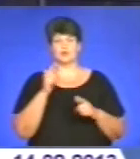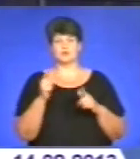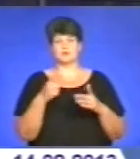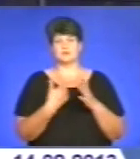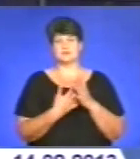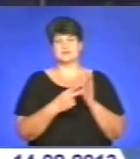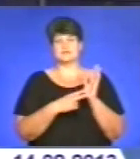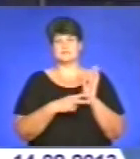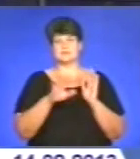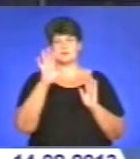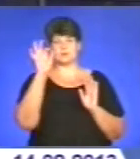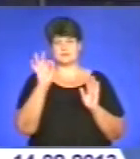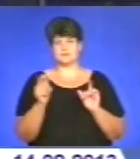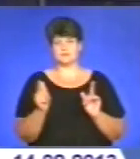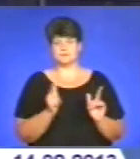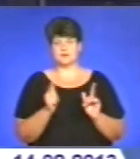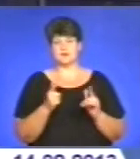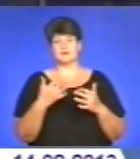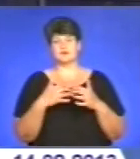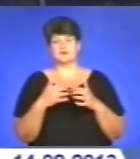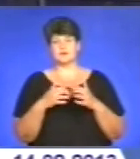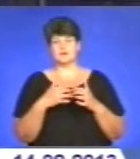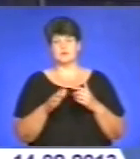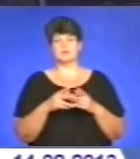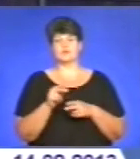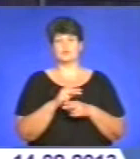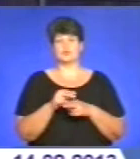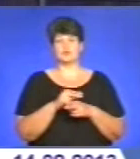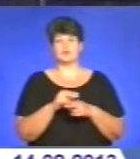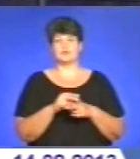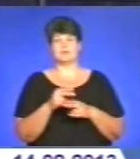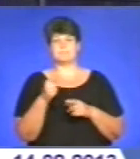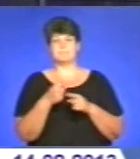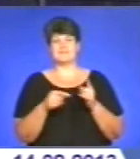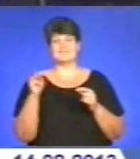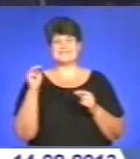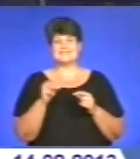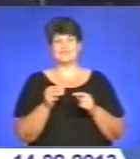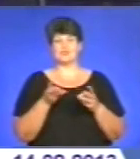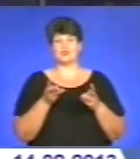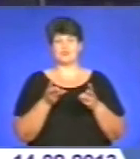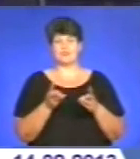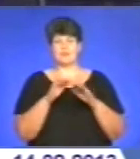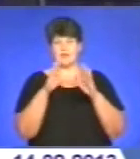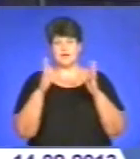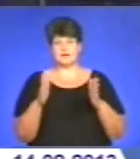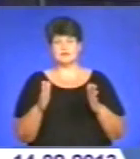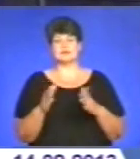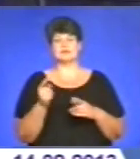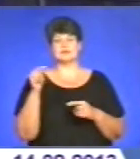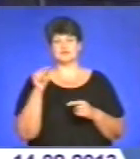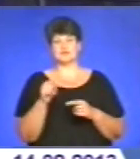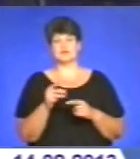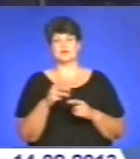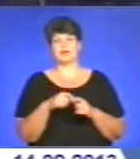75%. У міжсезоні комунальники відремонтували майже пів тисячі котелень, 1200 кілометрів водопровідних